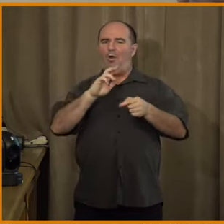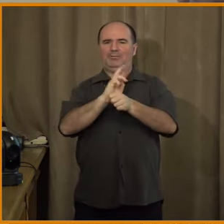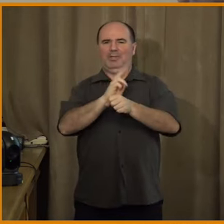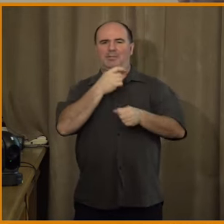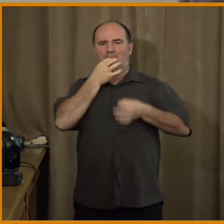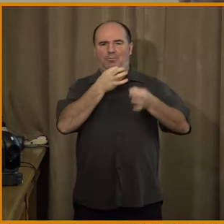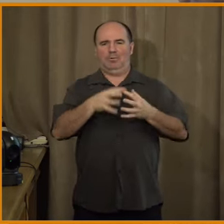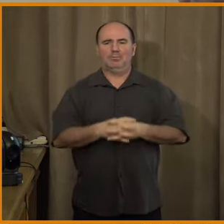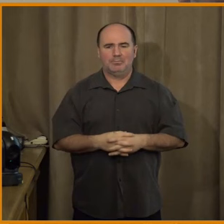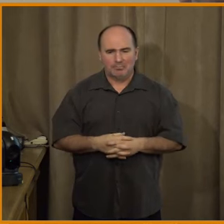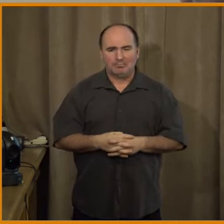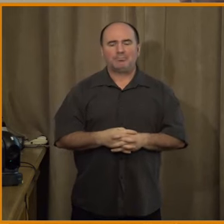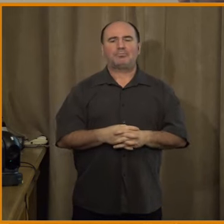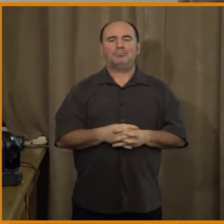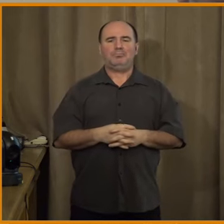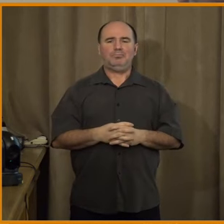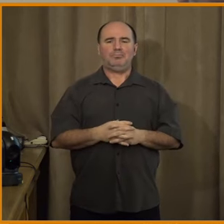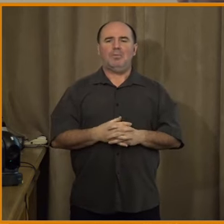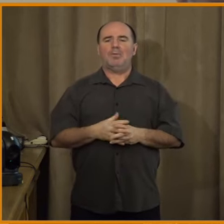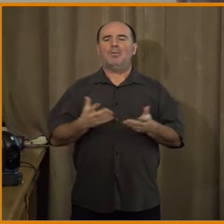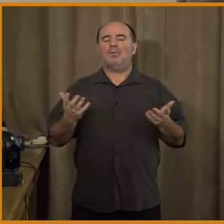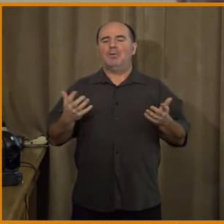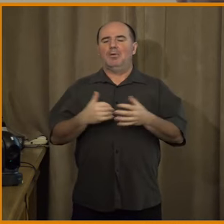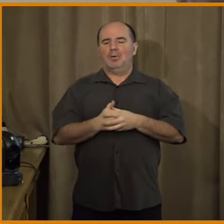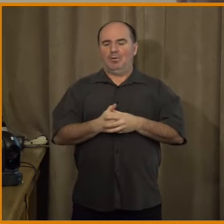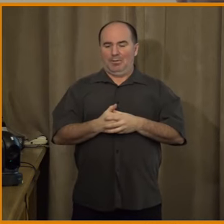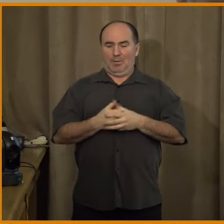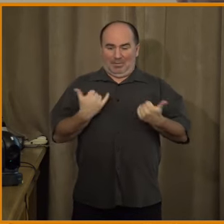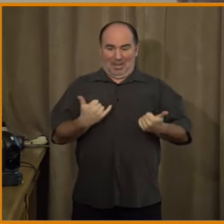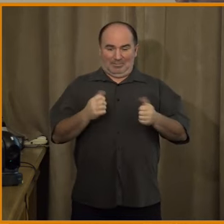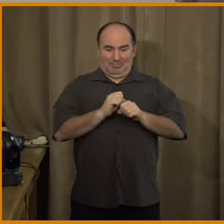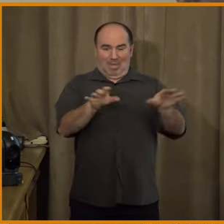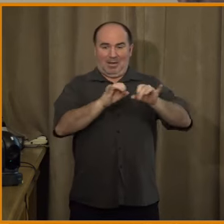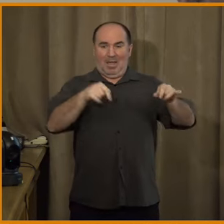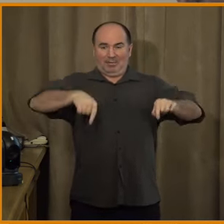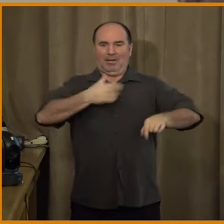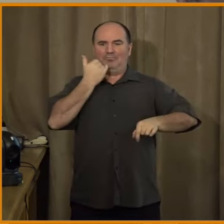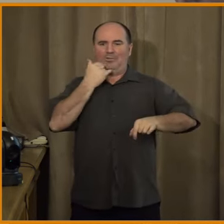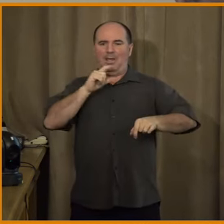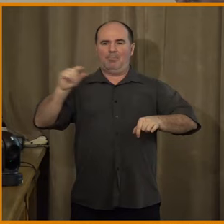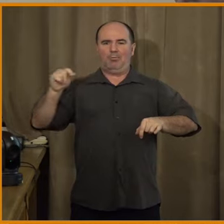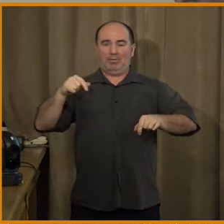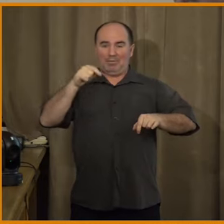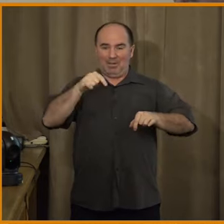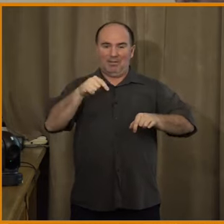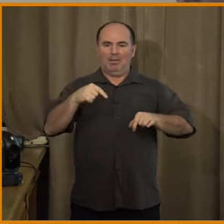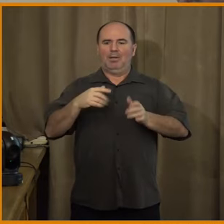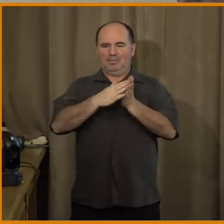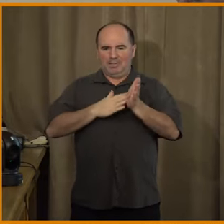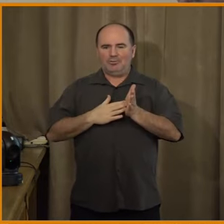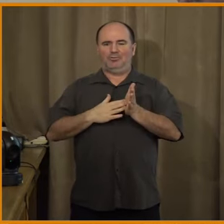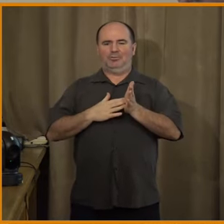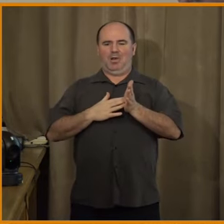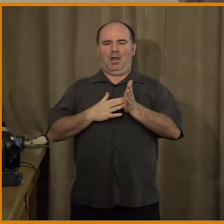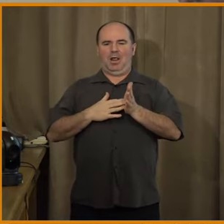důvěry ve sdělovací prostředky v České republice, tak ten klesající trend začíná někdy okolo roku 2005.